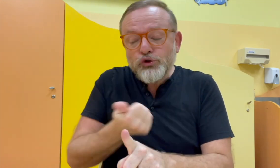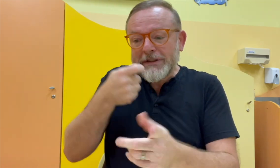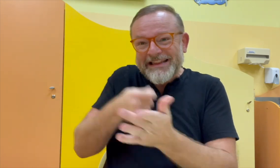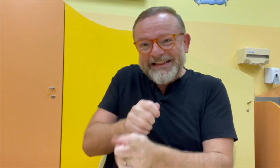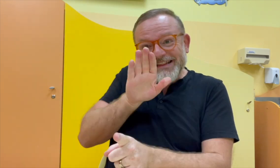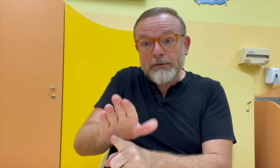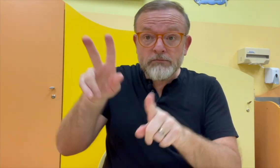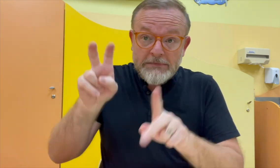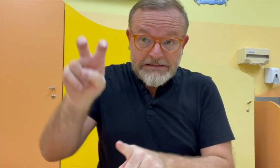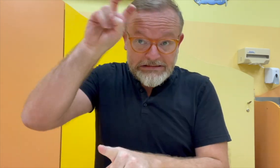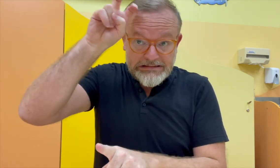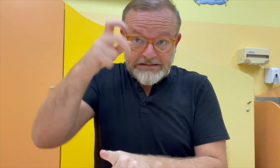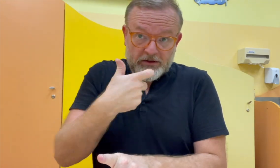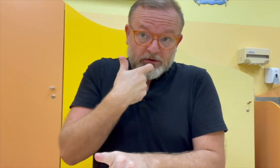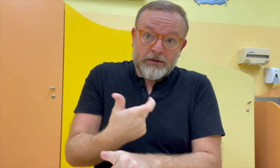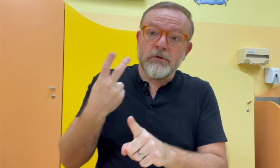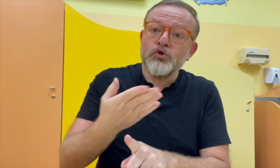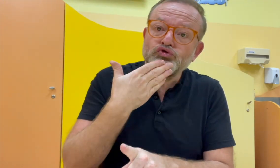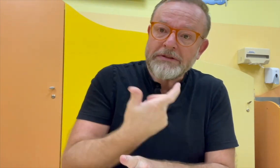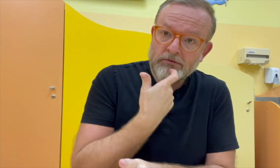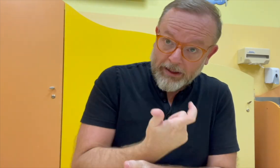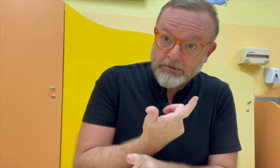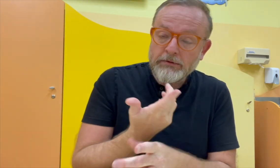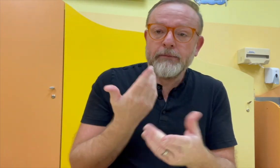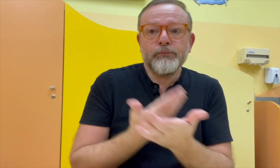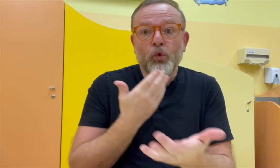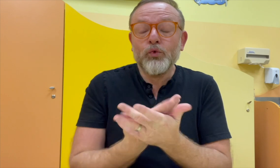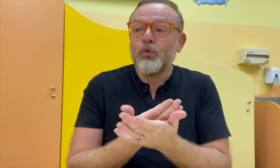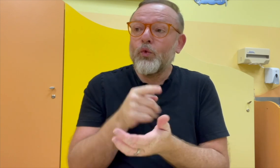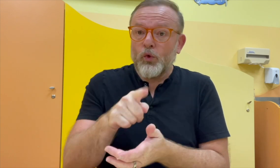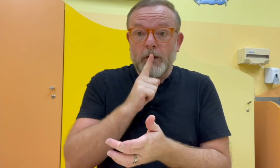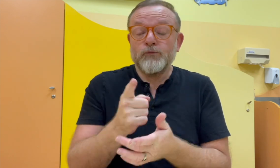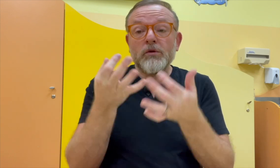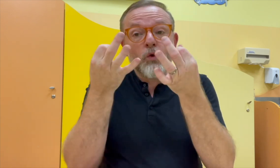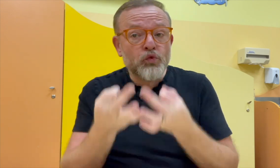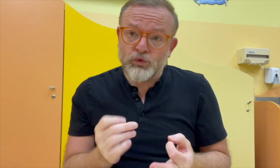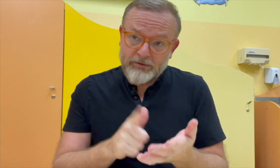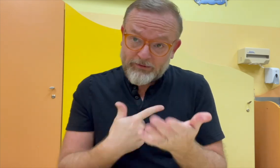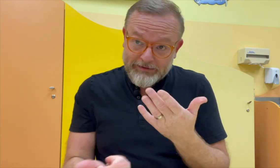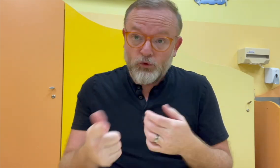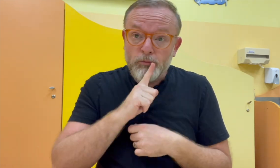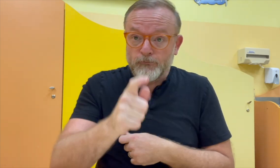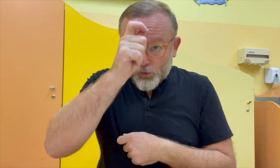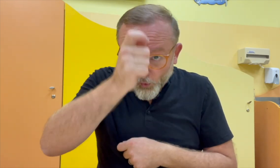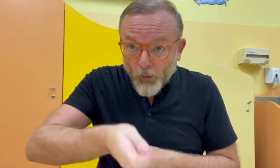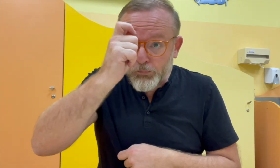protože oni nemohou vnímat informace sluchem. Je třeba je češtinu vyučovat jako cizí jazyk. Takže opravdu to